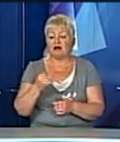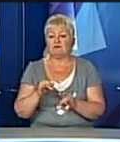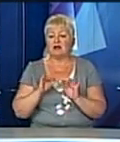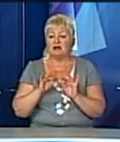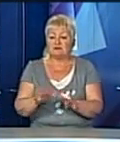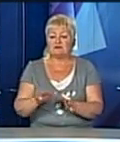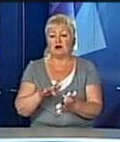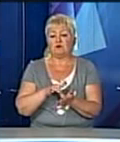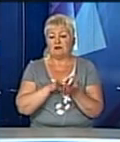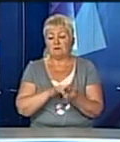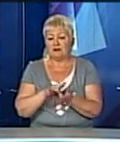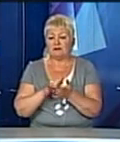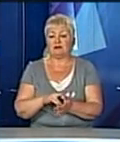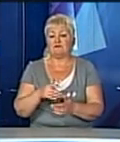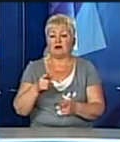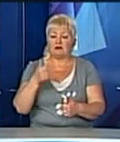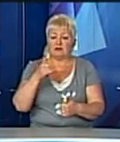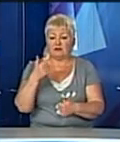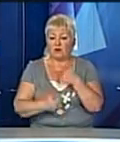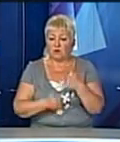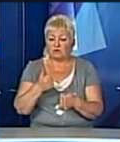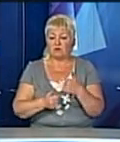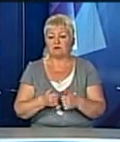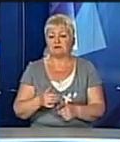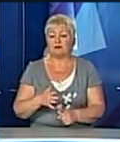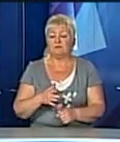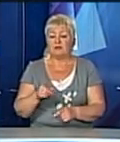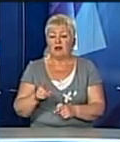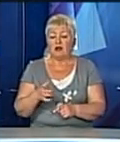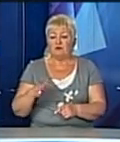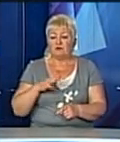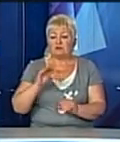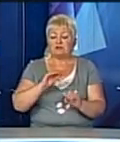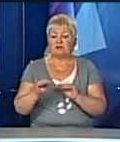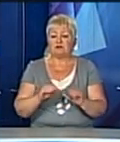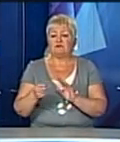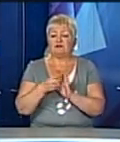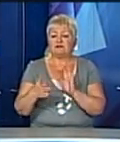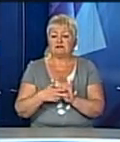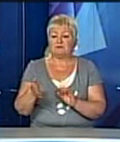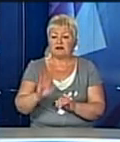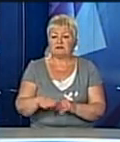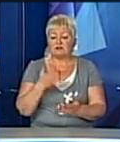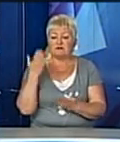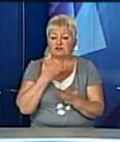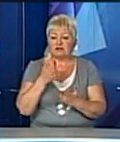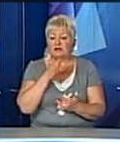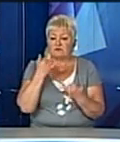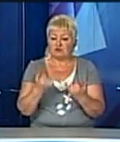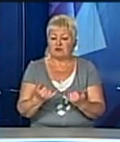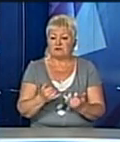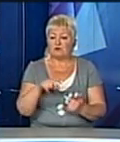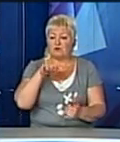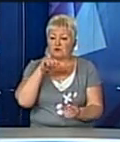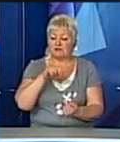мандрівках, вікторинах і конкурсах. У колишній гардеробні облаштували кімнату для релакс-читання у пляжному стилі. І так ті,